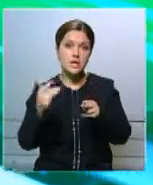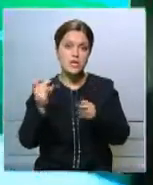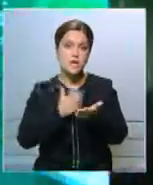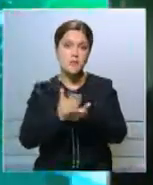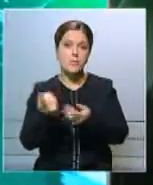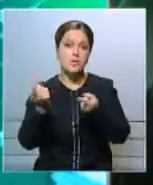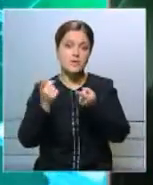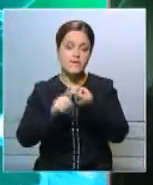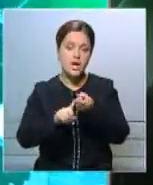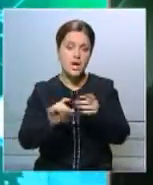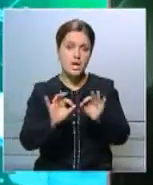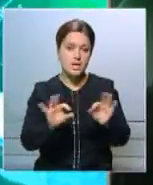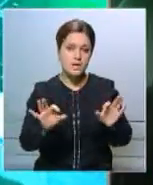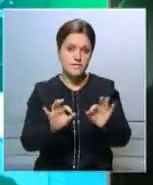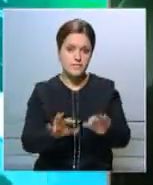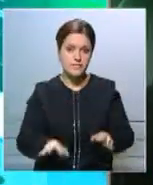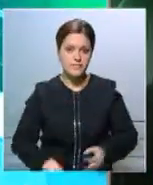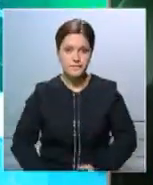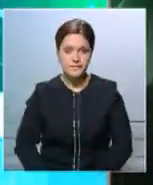и я передаю ей слово.